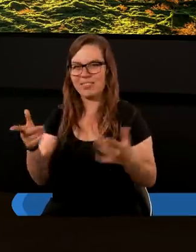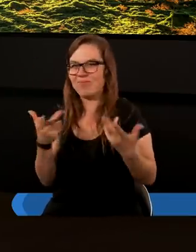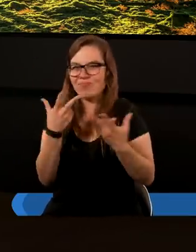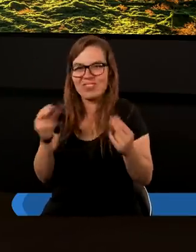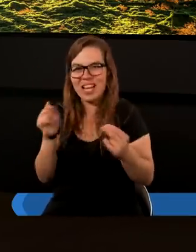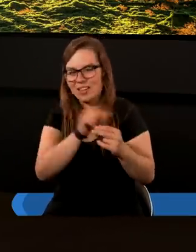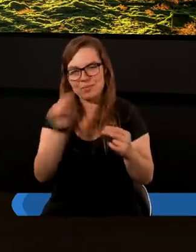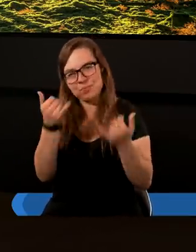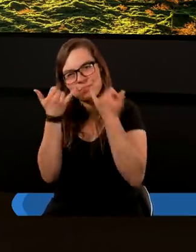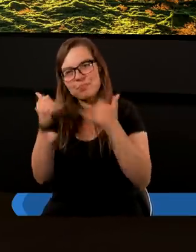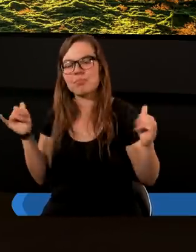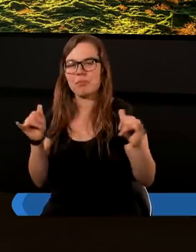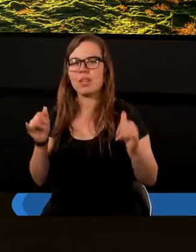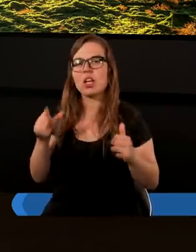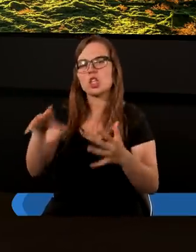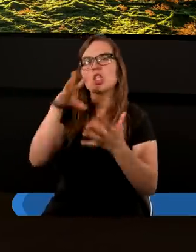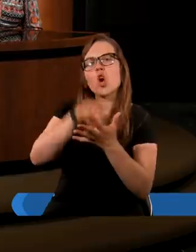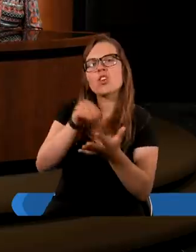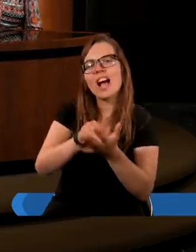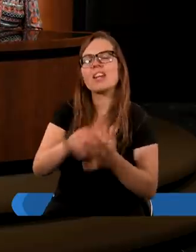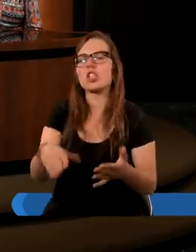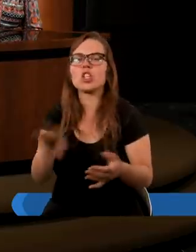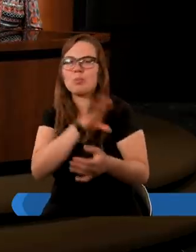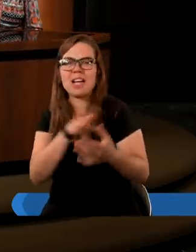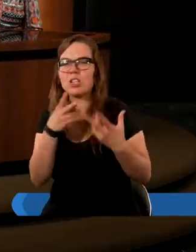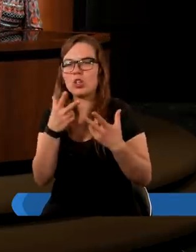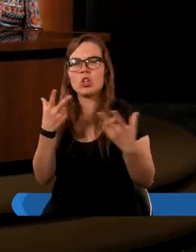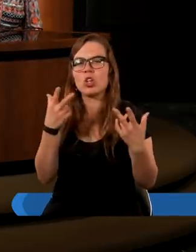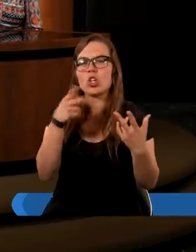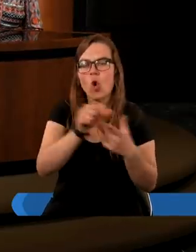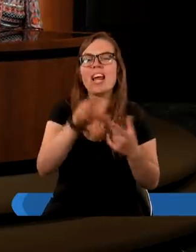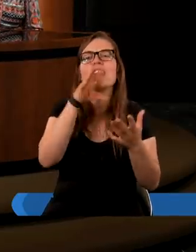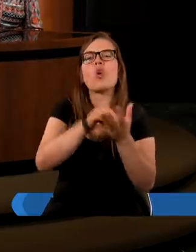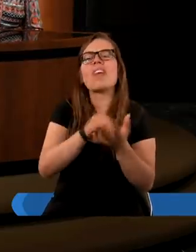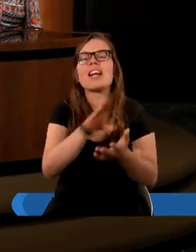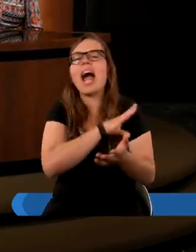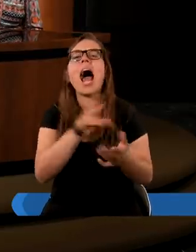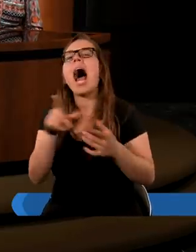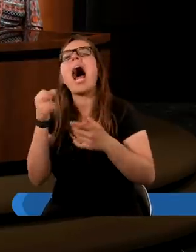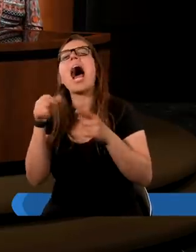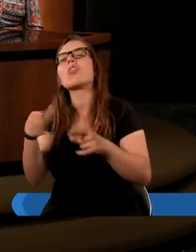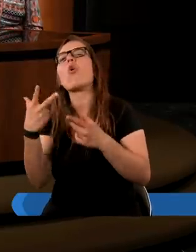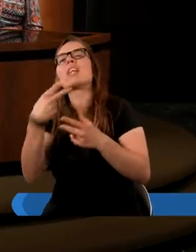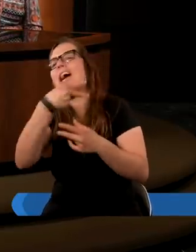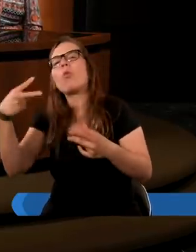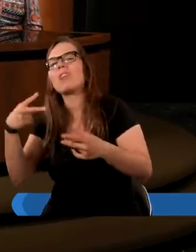określa się jako doświadczenie śmierci, ale nie sama śmierć. Różne są